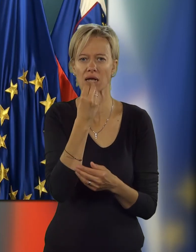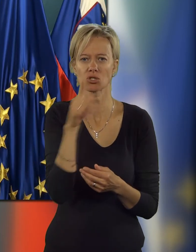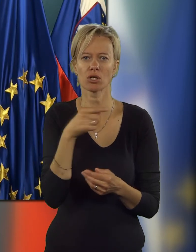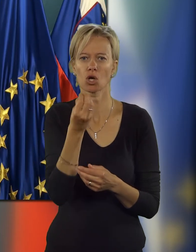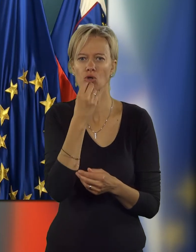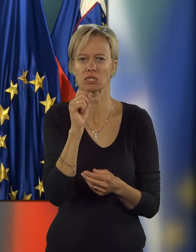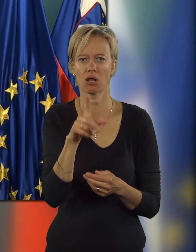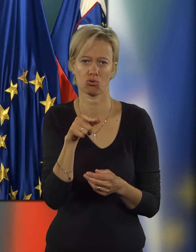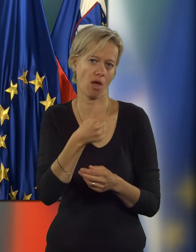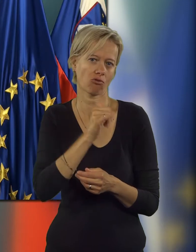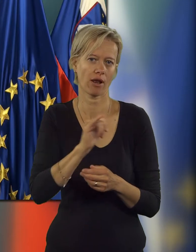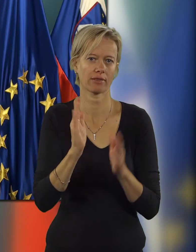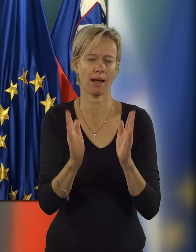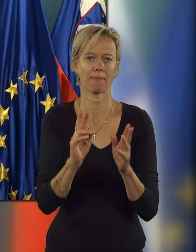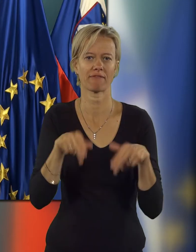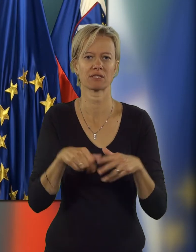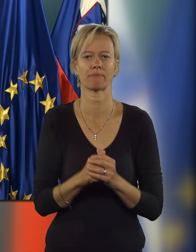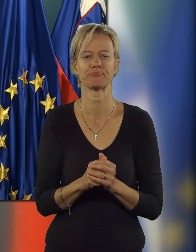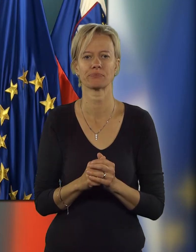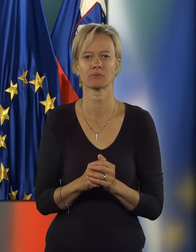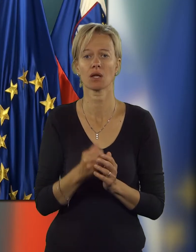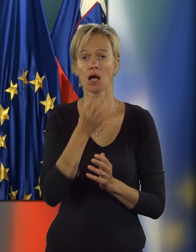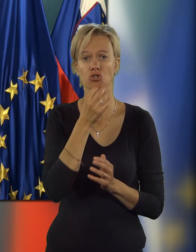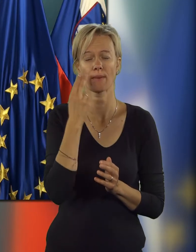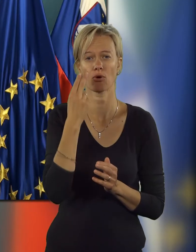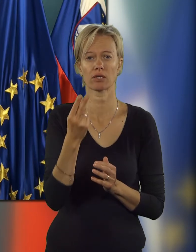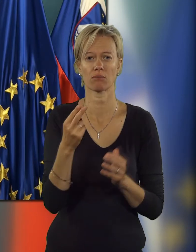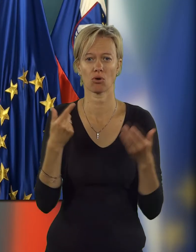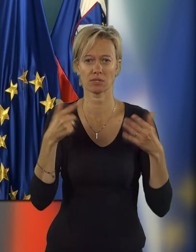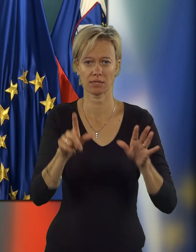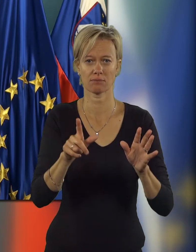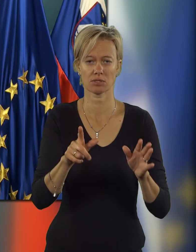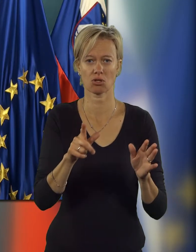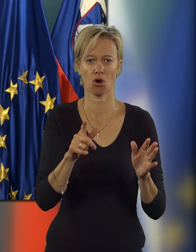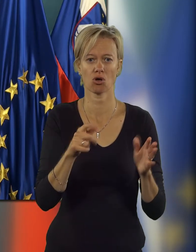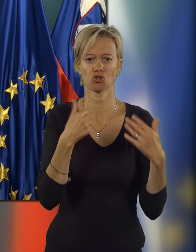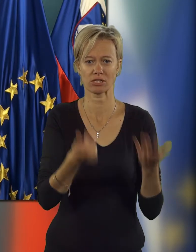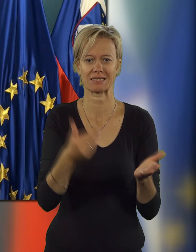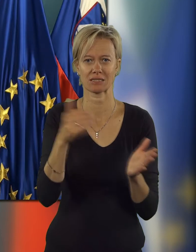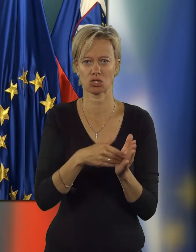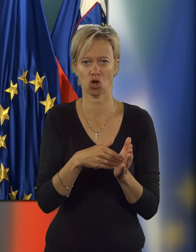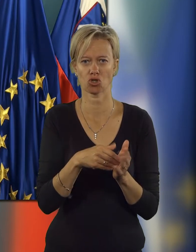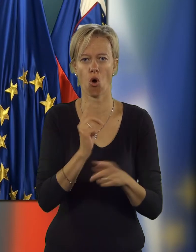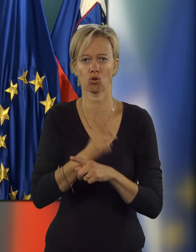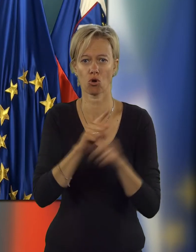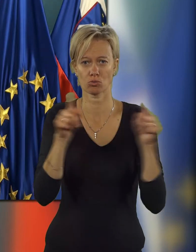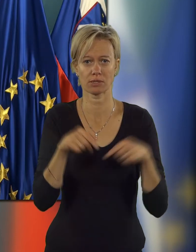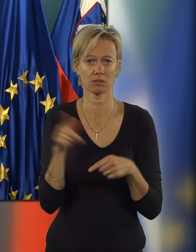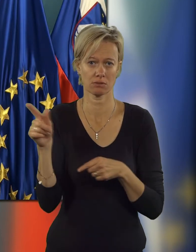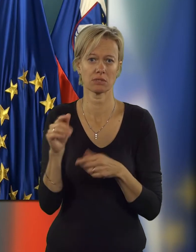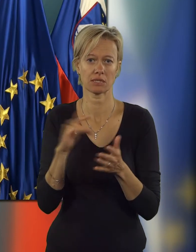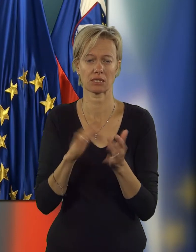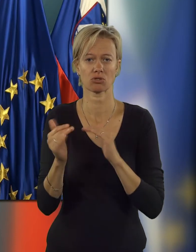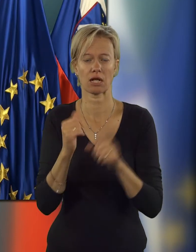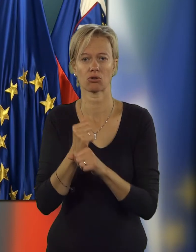za malico in kosilo je enoletno taka pravica. Če pogledate, 760 tisoč odločb so centri za